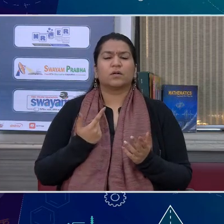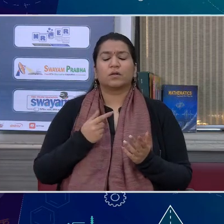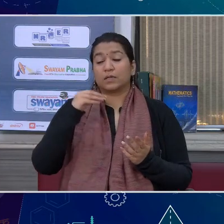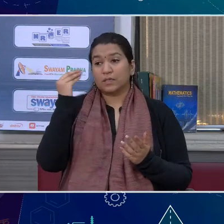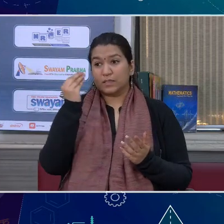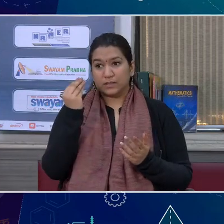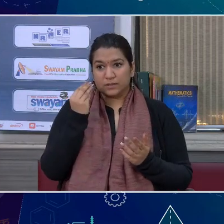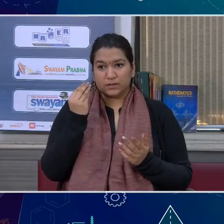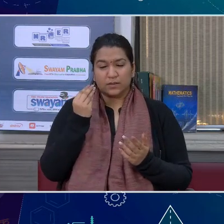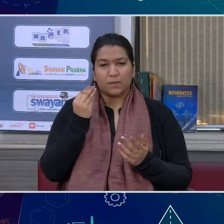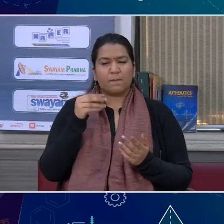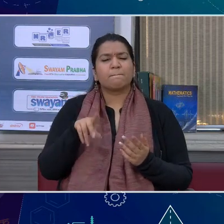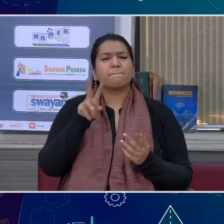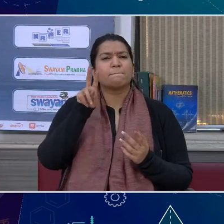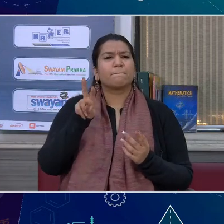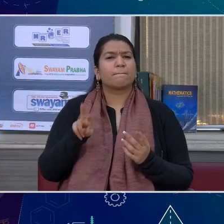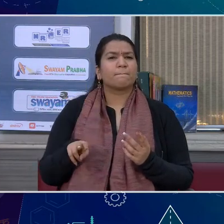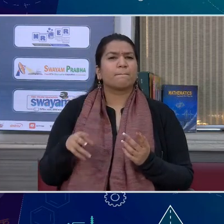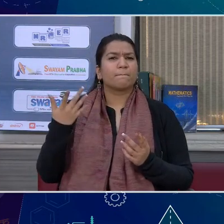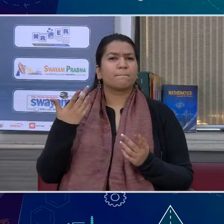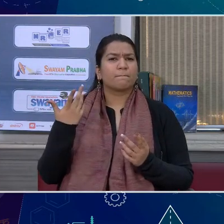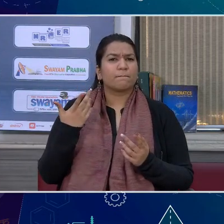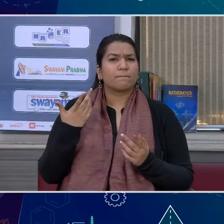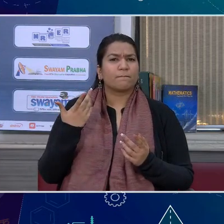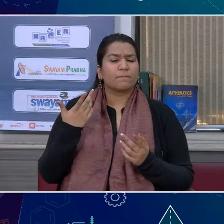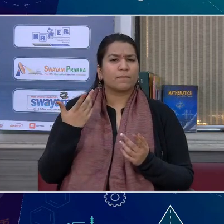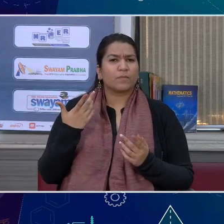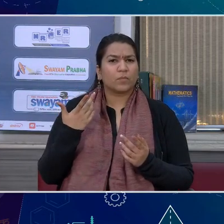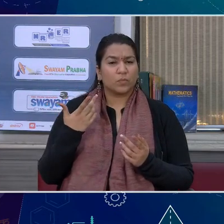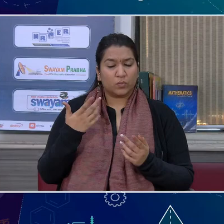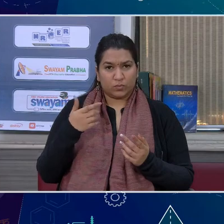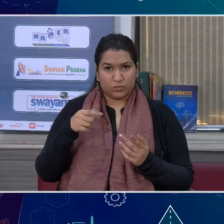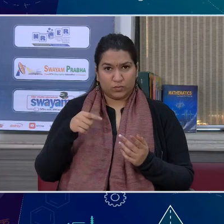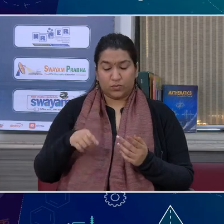इस स्यायोग का मतलब अपने आपको भुला देना नहीं